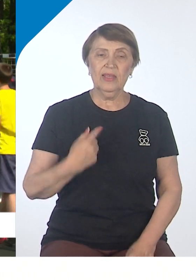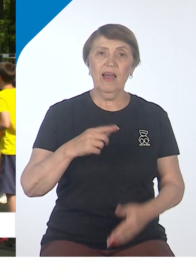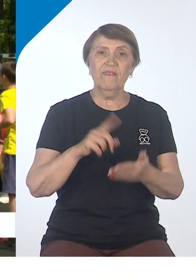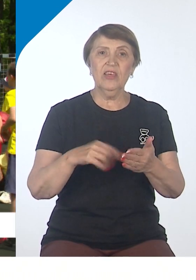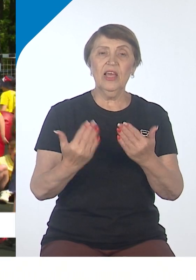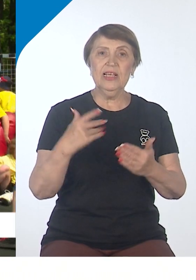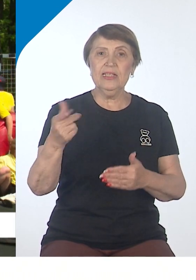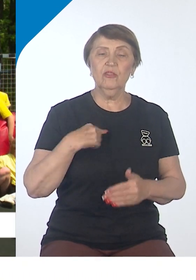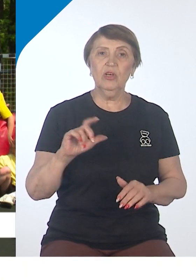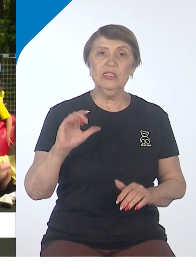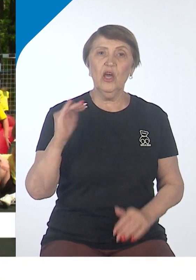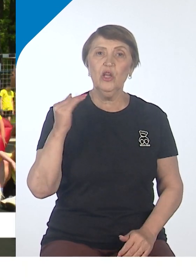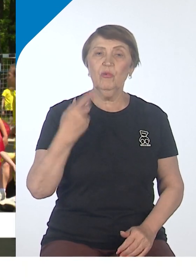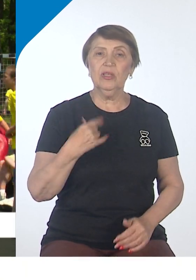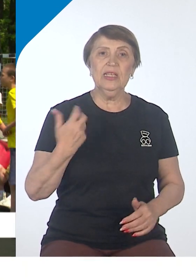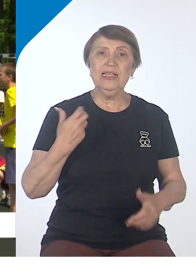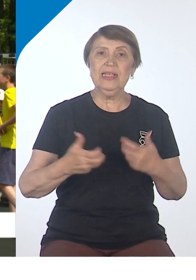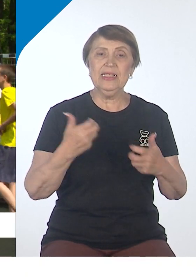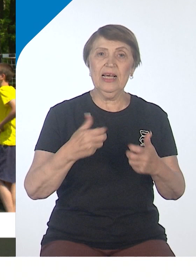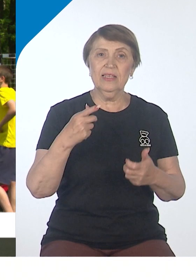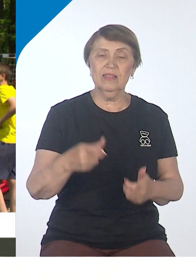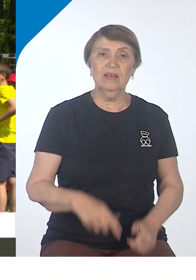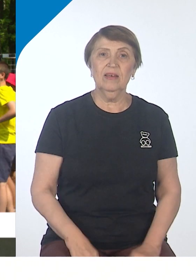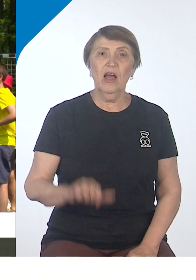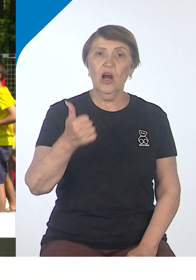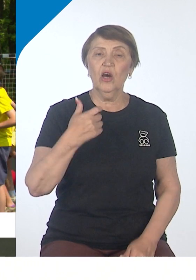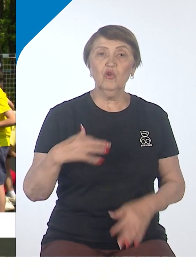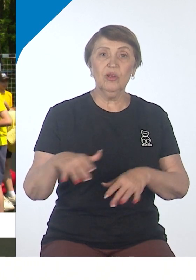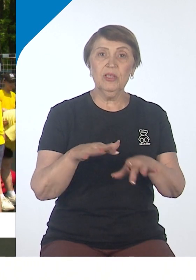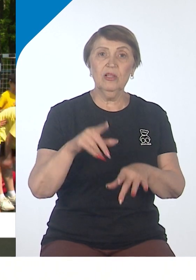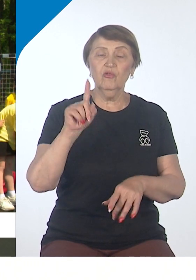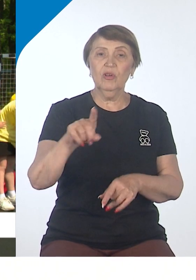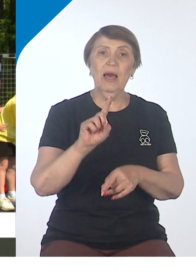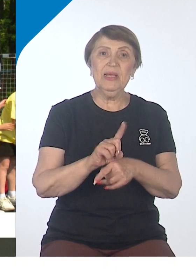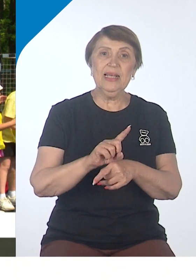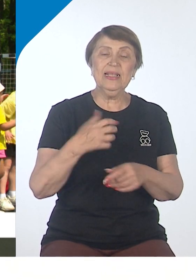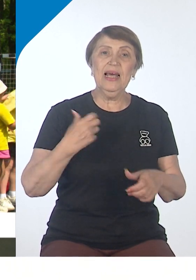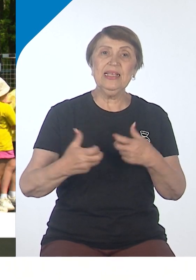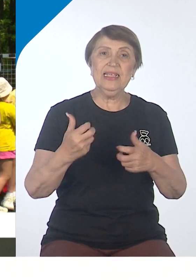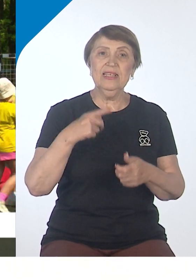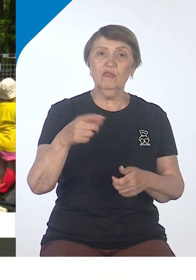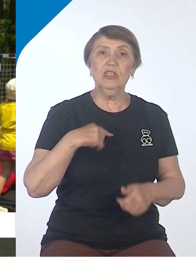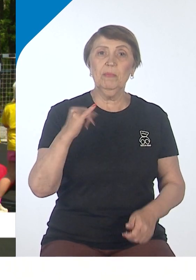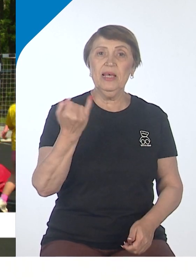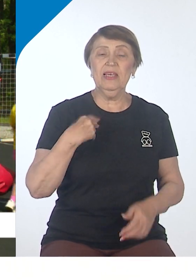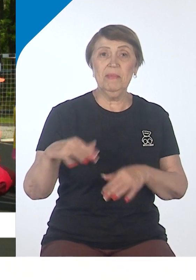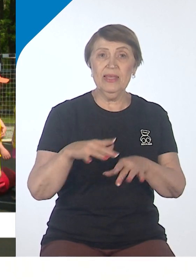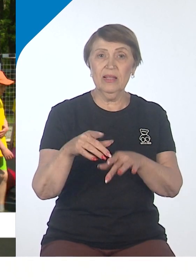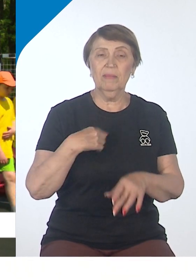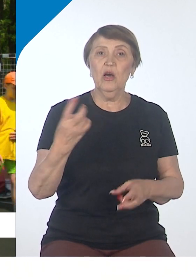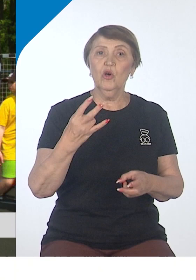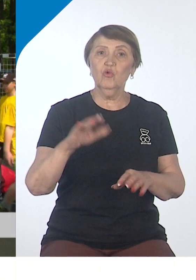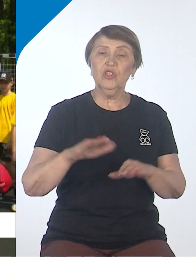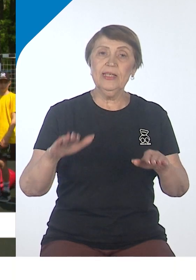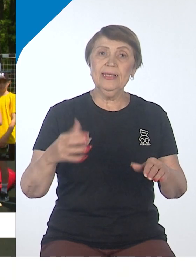если ребенок не занят хорошим делом, он обязательно занят плохим делом. Это действительно правда, так происходит. Поэтому наша задача занять детей по